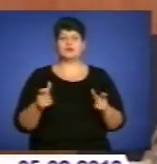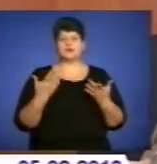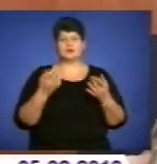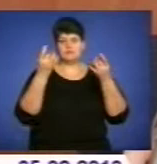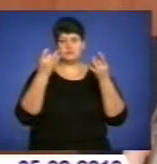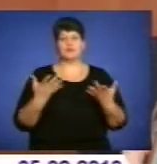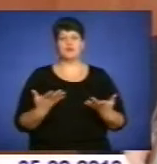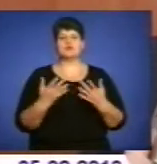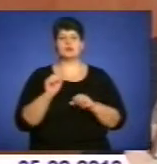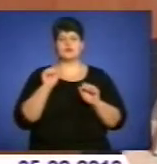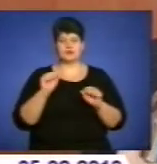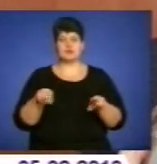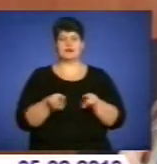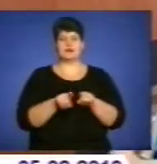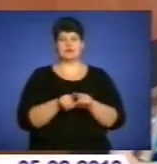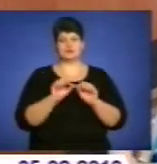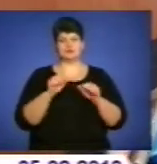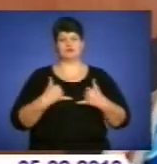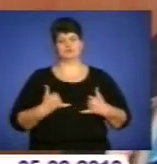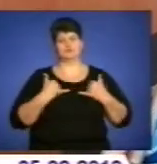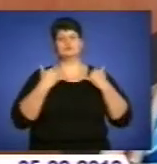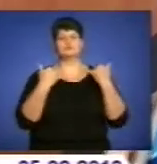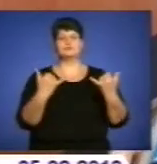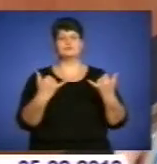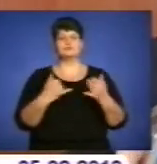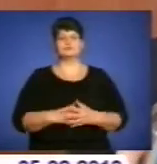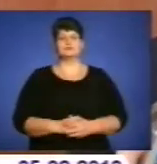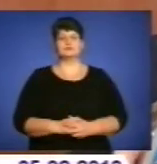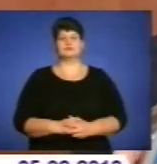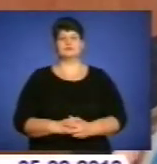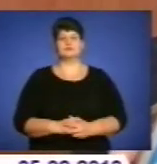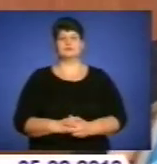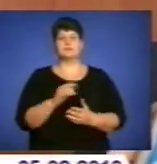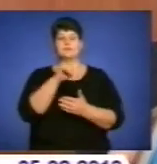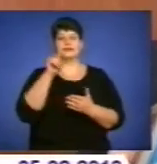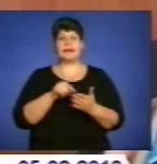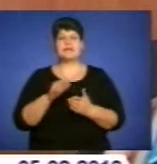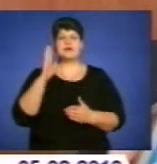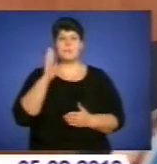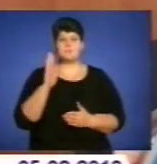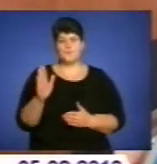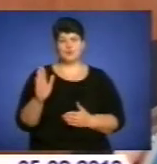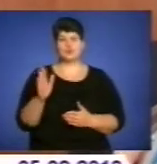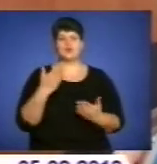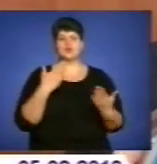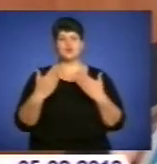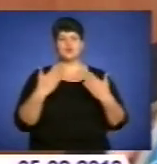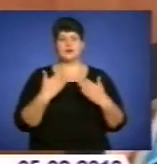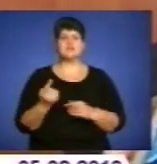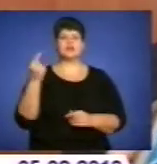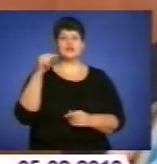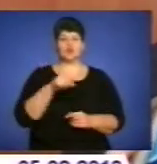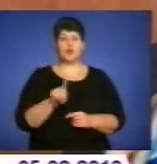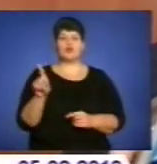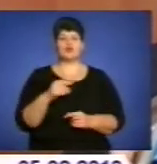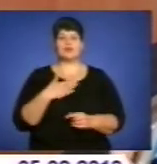тернополяни, які теж заслуговують на увагу. Тобто питання будуть стосуватися того, що нас